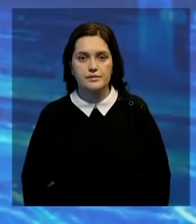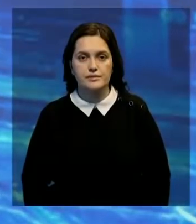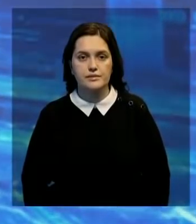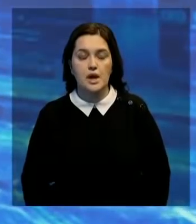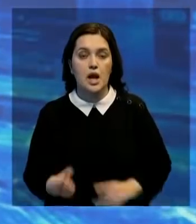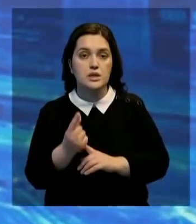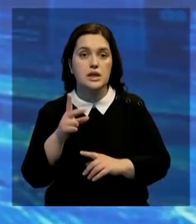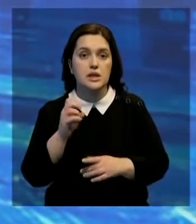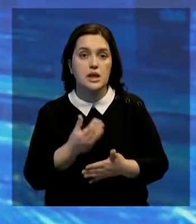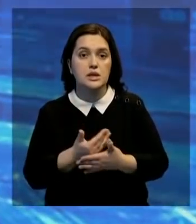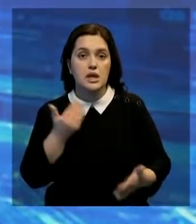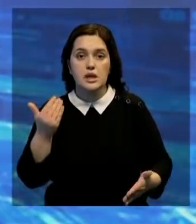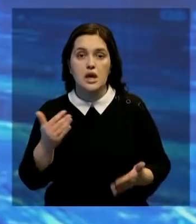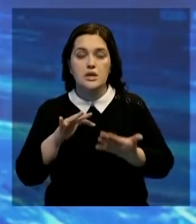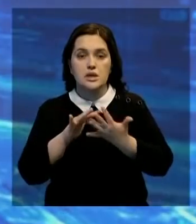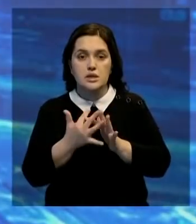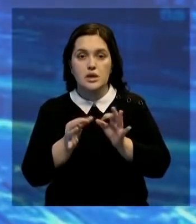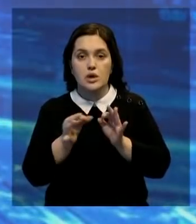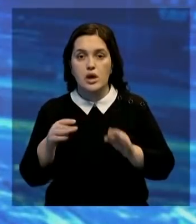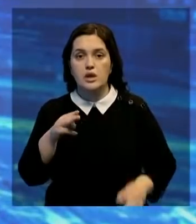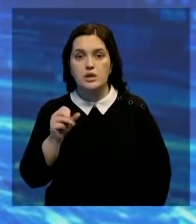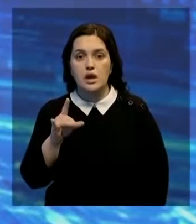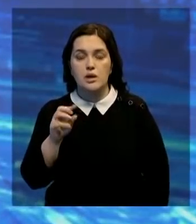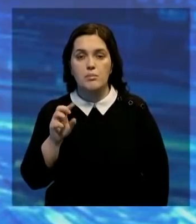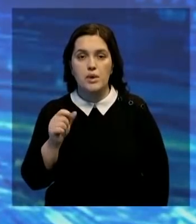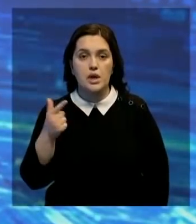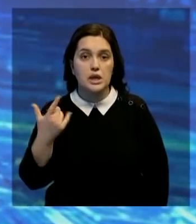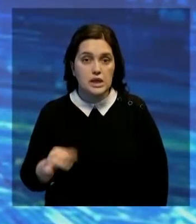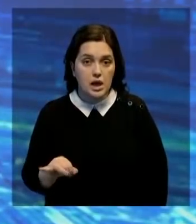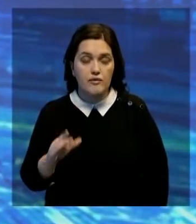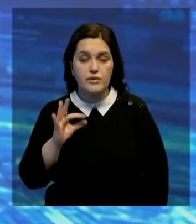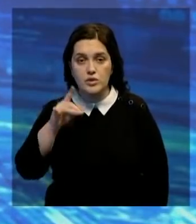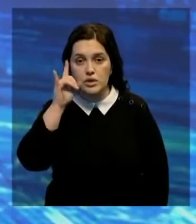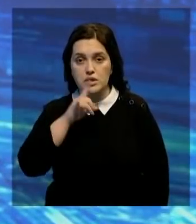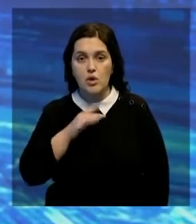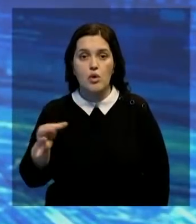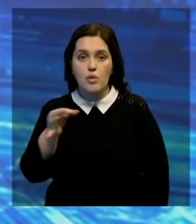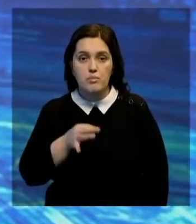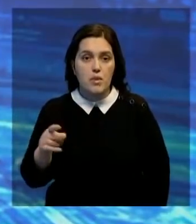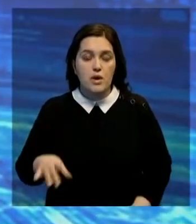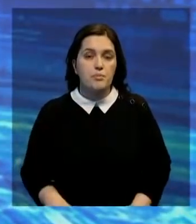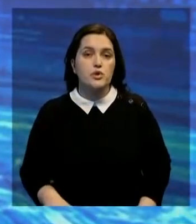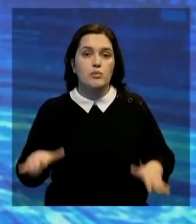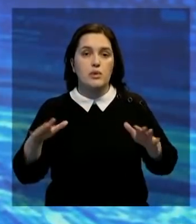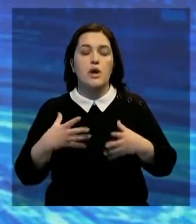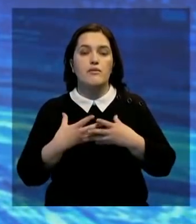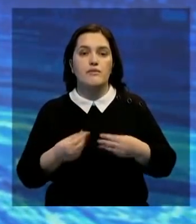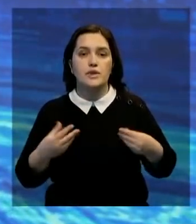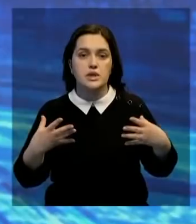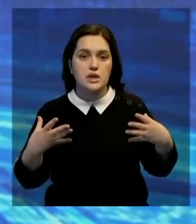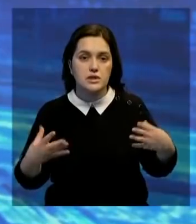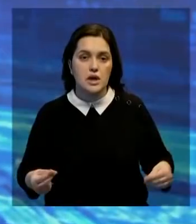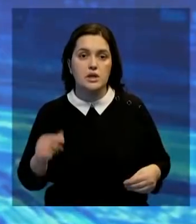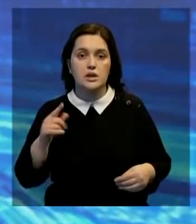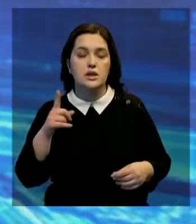11 лет назад несколько населенных пунктов Тарабагатайского района Восточно-Казахстанской области оказались подтопленными в